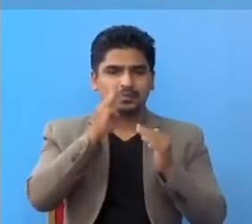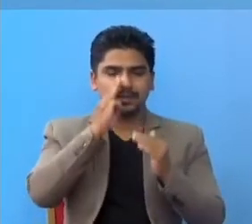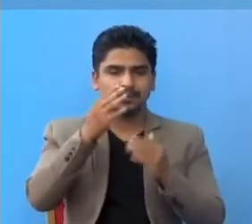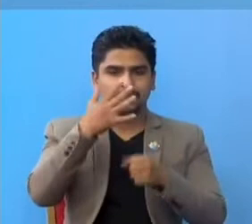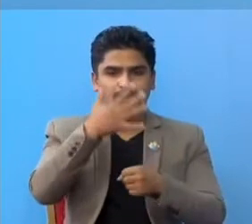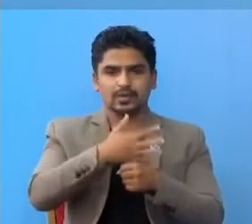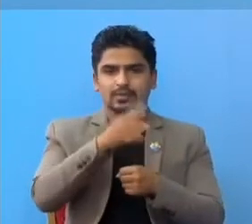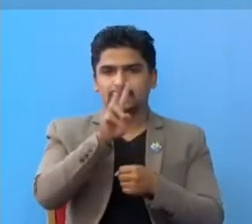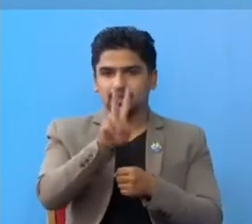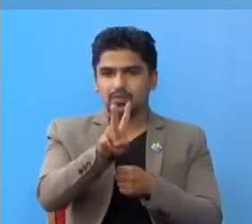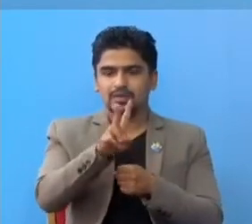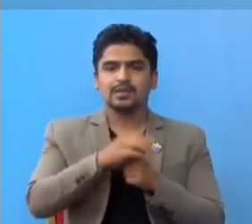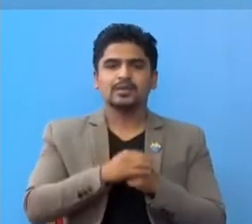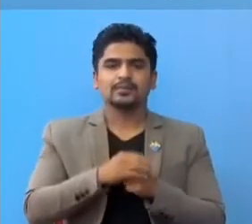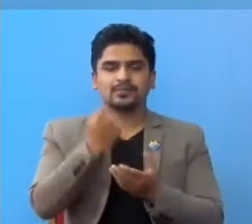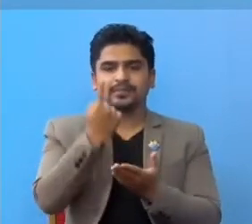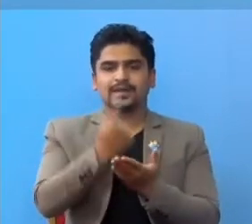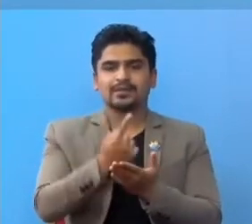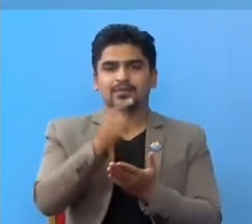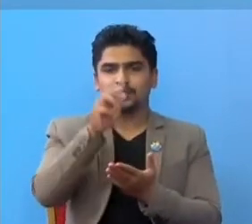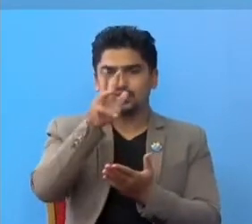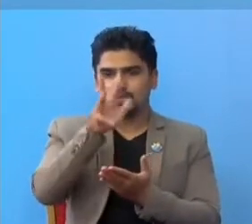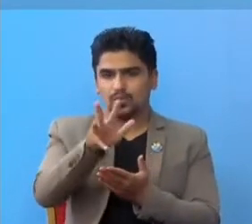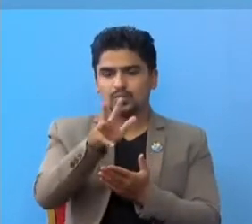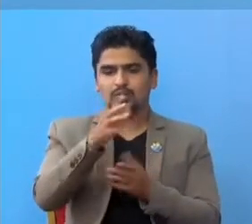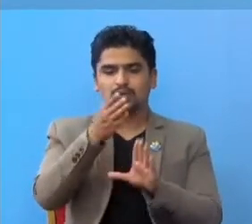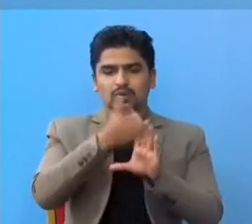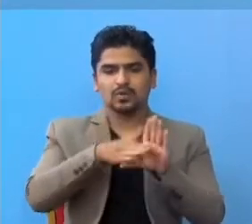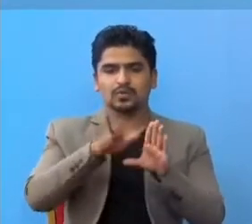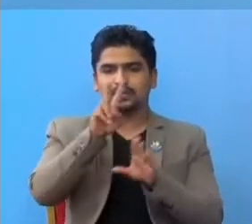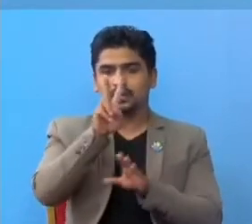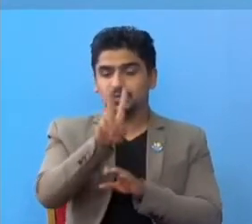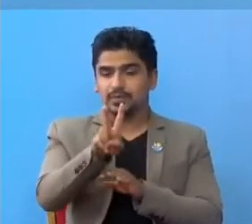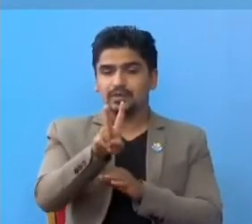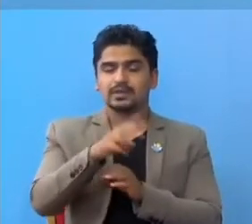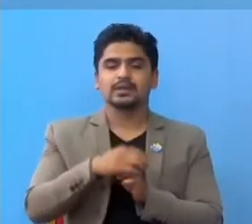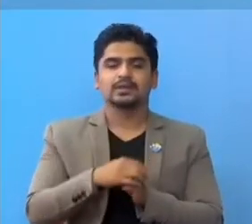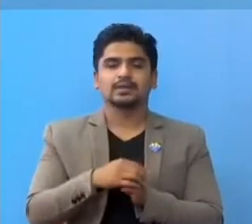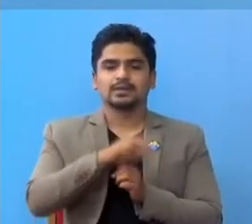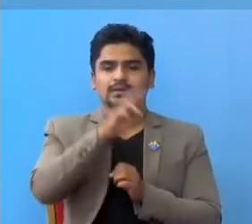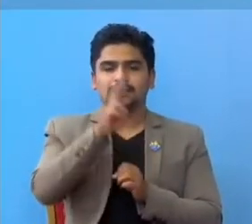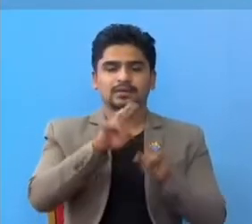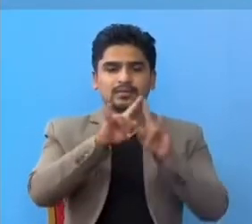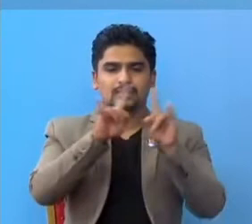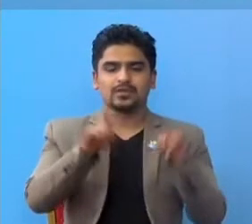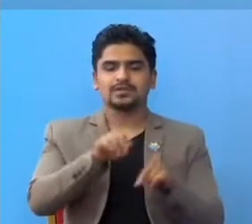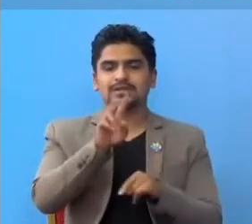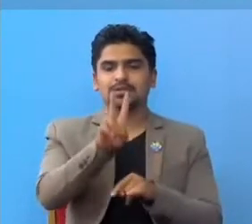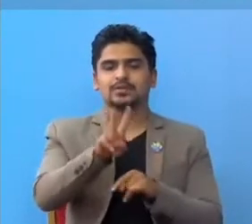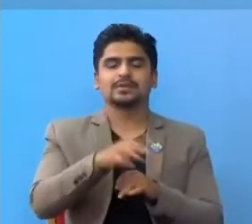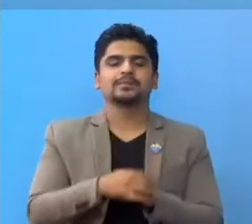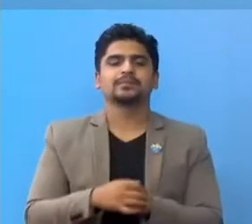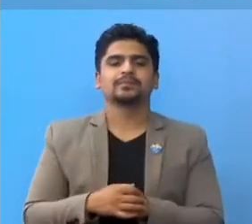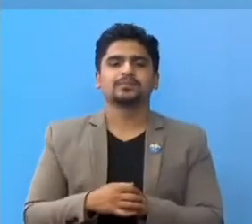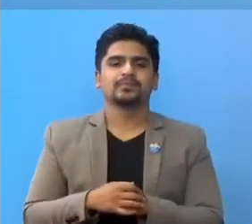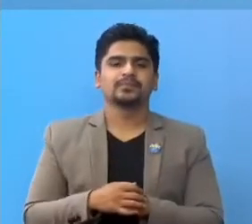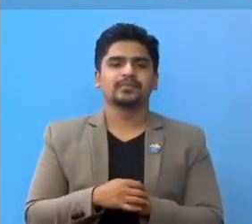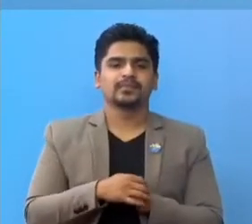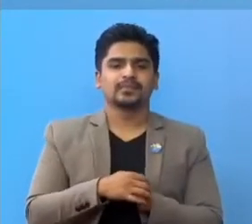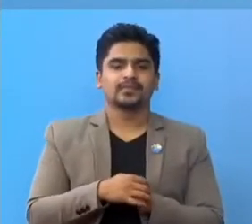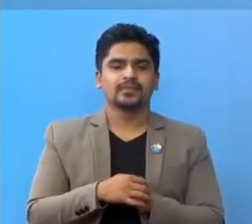भग्तपुर का दुई जना, काफणु का नौ जना, ललितपुर का दुई जना, र पर्षा का दुई जना, र